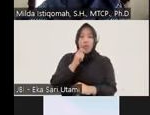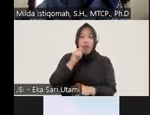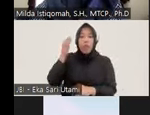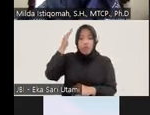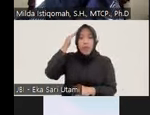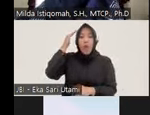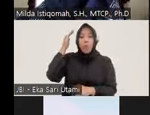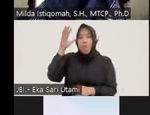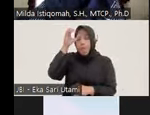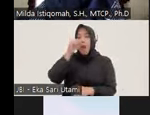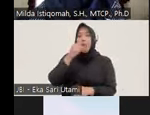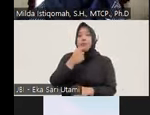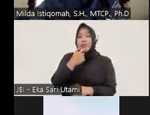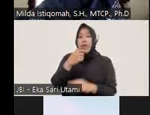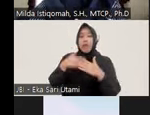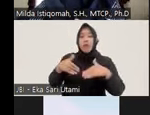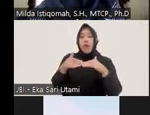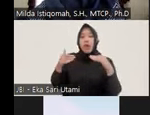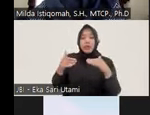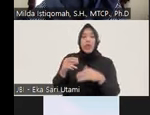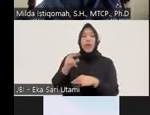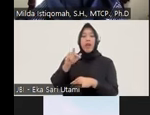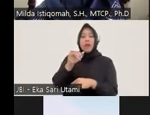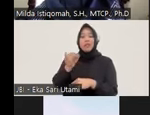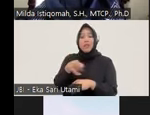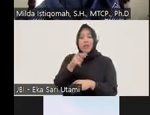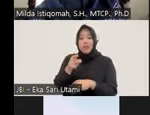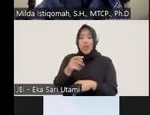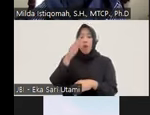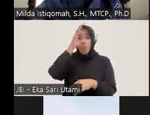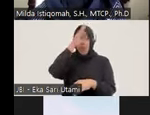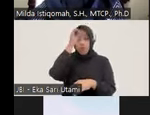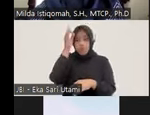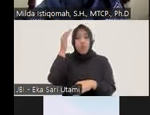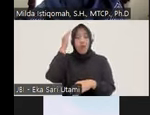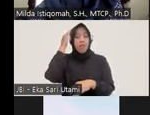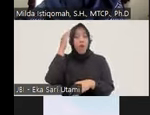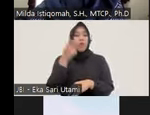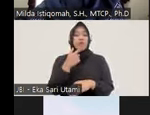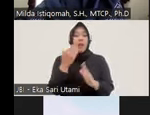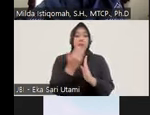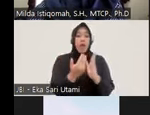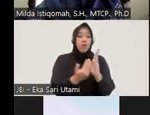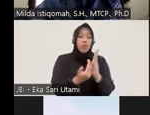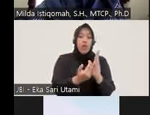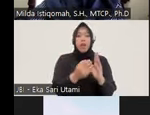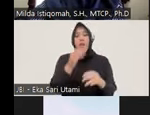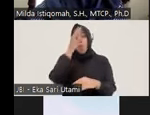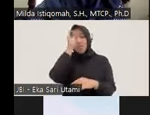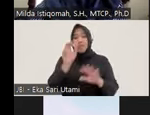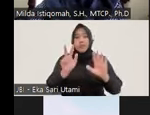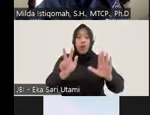restoratif bahwa aparat penegak hukum dalam hal ini polisi ini mengetahui tentang perpol nomor 8 tahun 2021